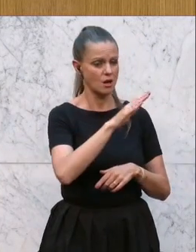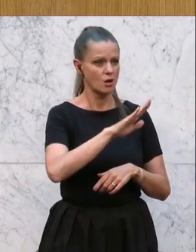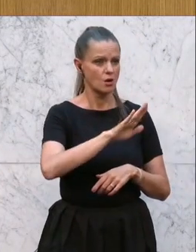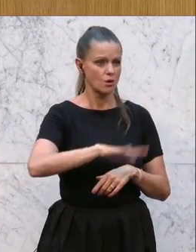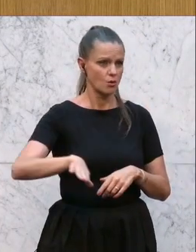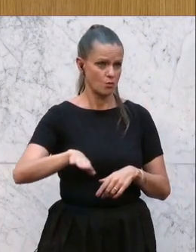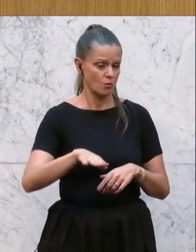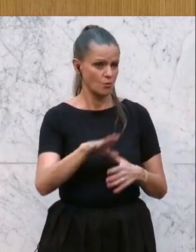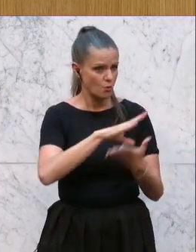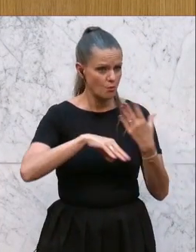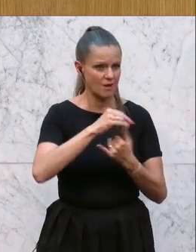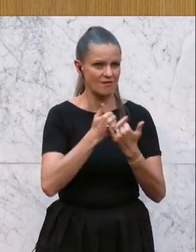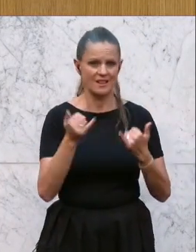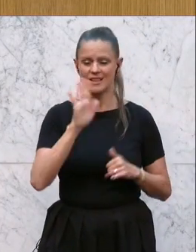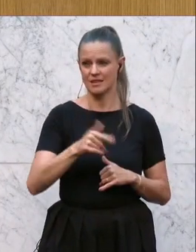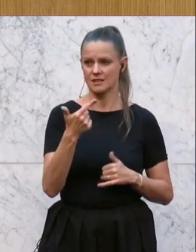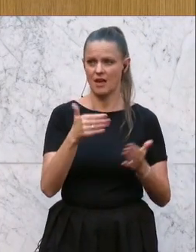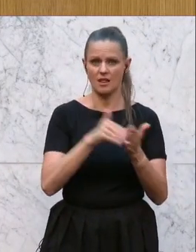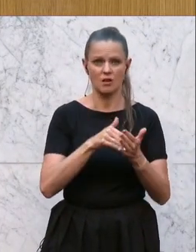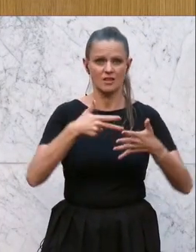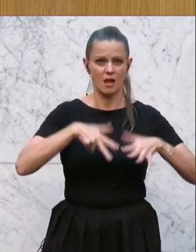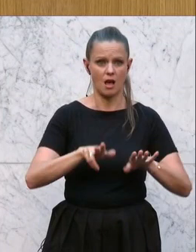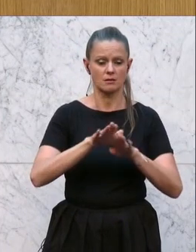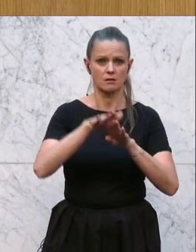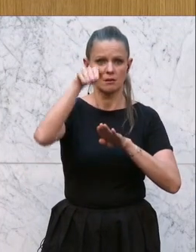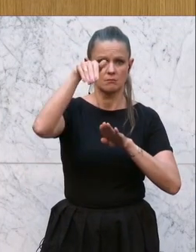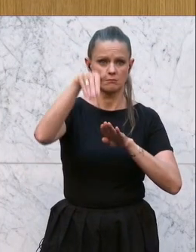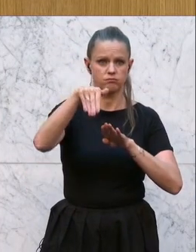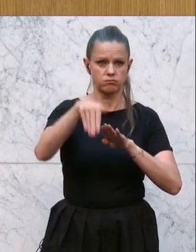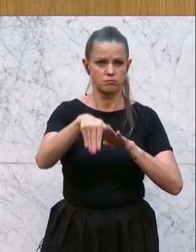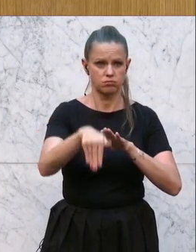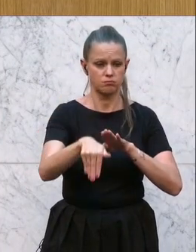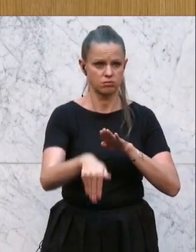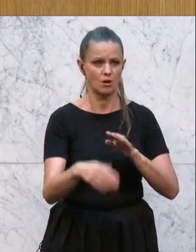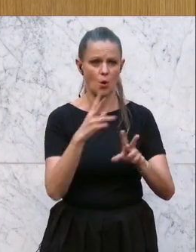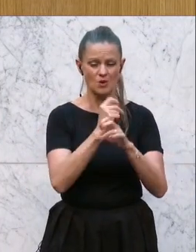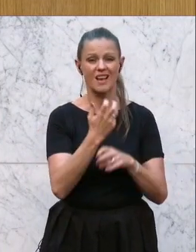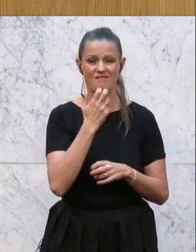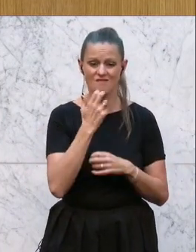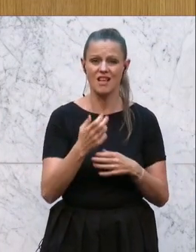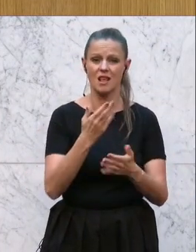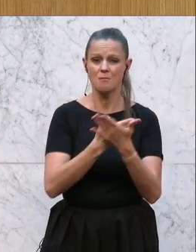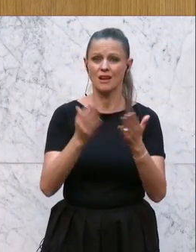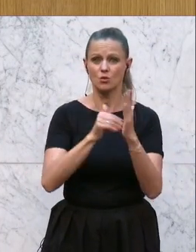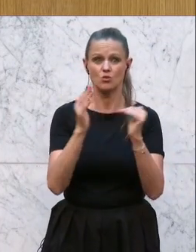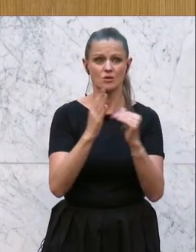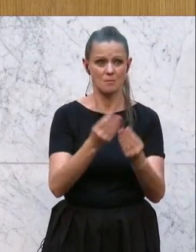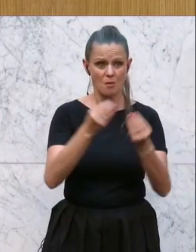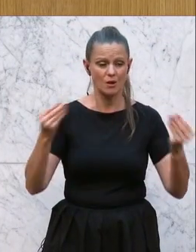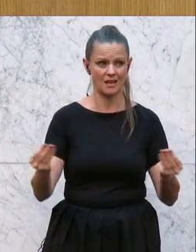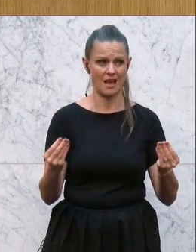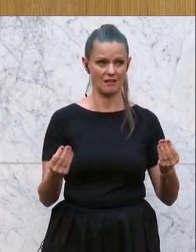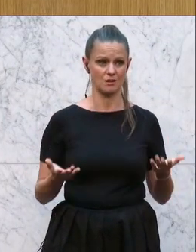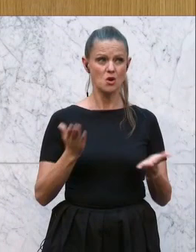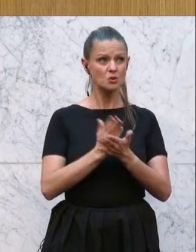Seit 2018 bewegen wir uns steil nach unten. Österreich hat sich ein modernes Bildungssystem verdient. Das hätten wir aber bereits. Es